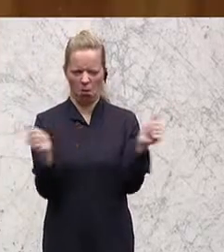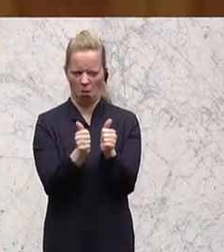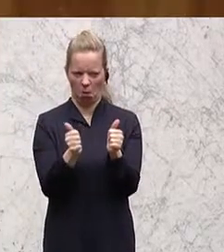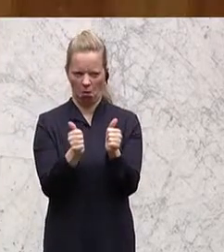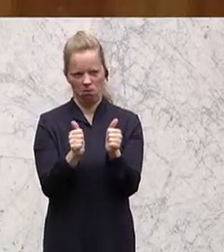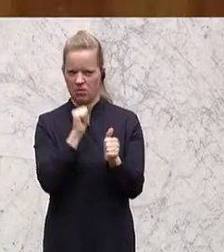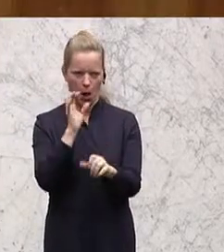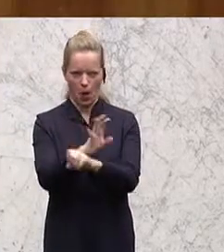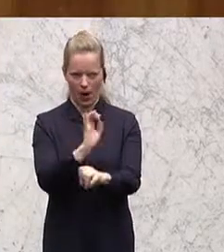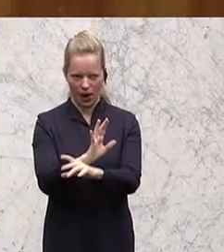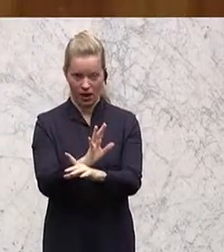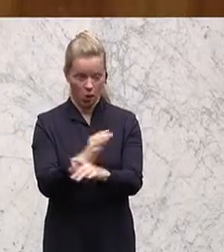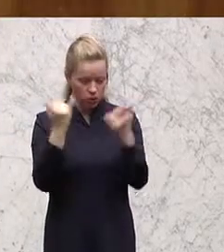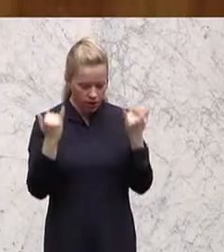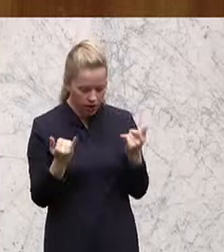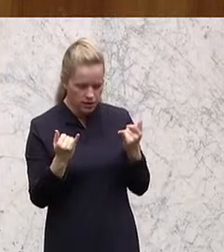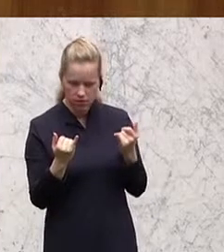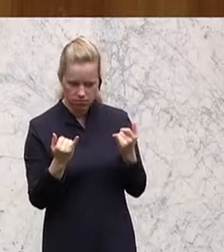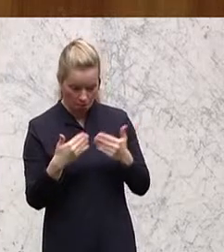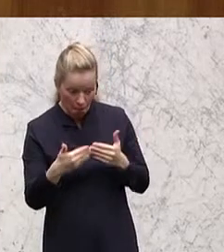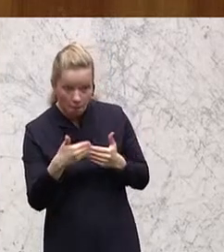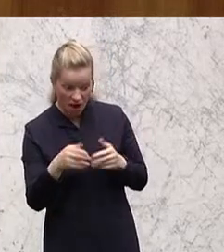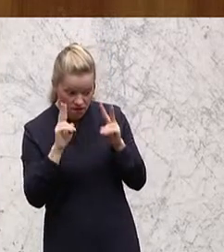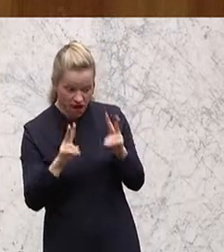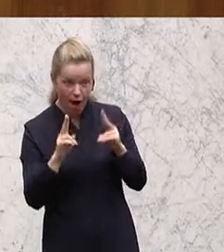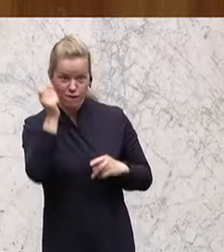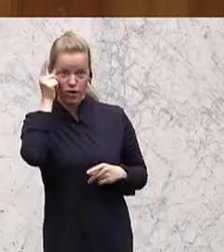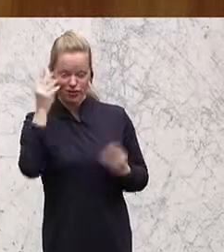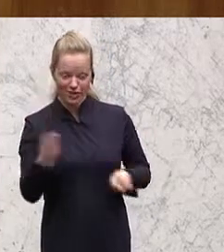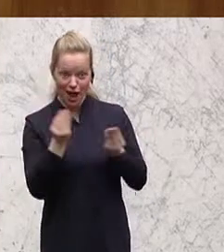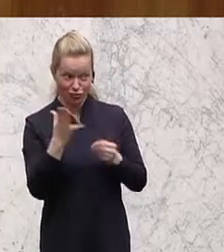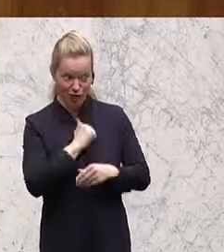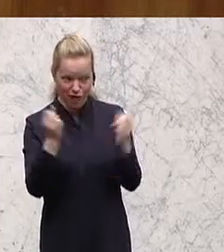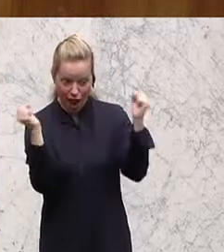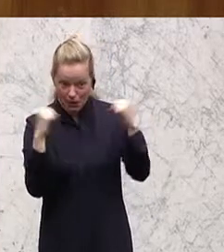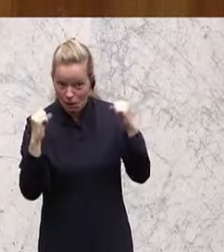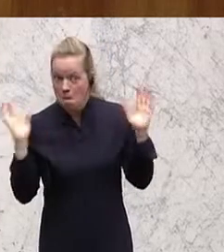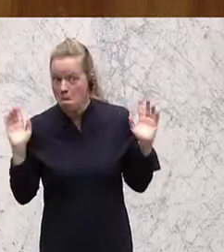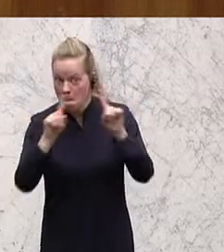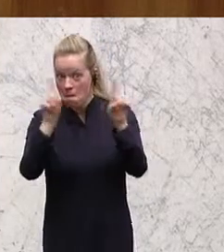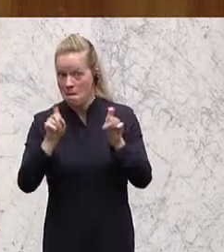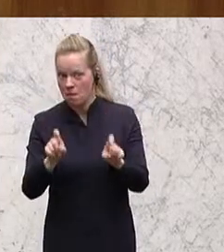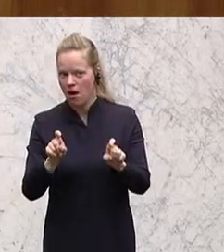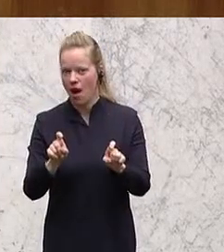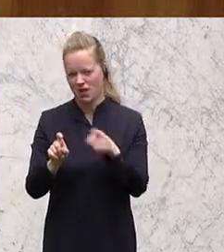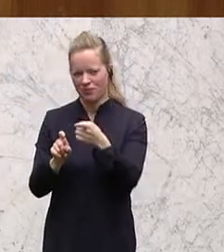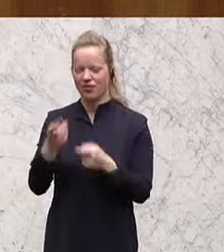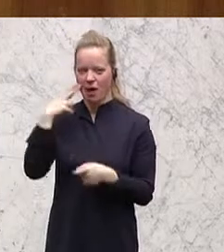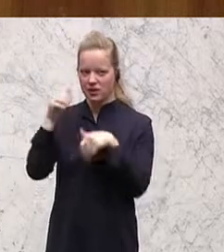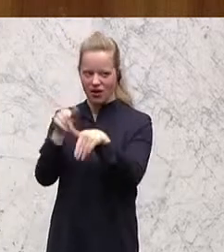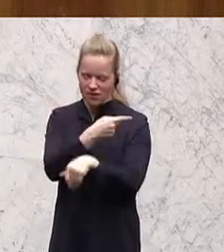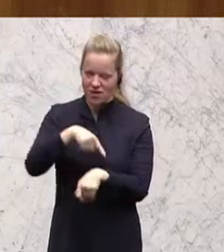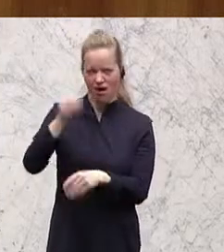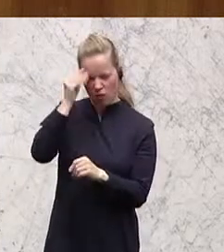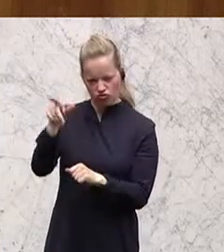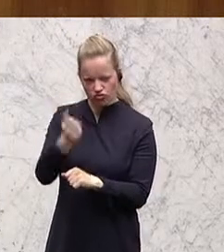Vernünftiges einigen kann, auf den letzten Metern. Aber, wie glauben wir an Sie, Herr Minister? Um was